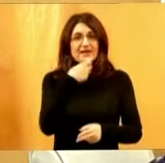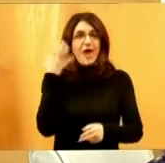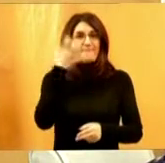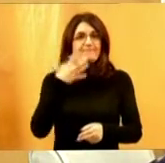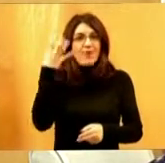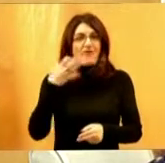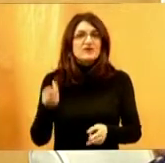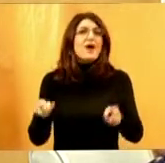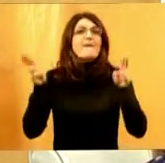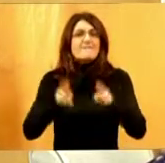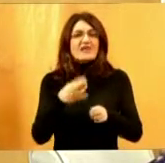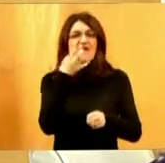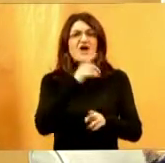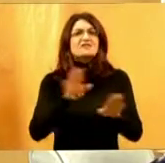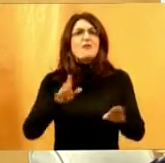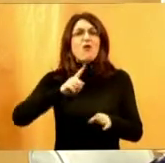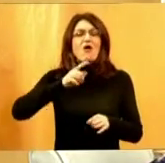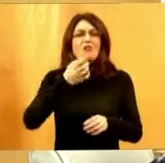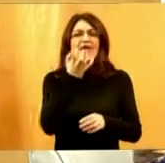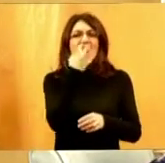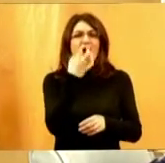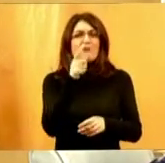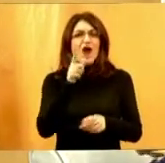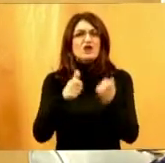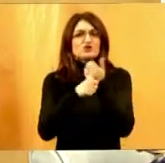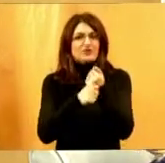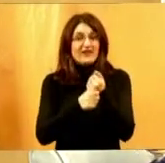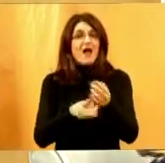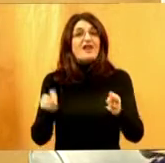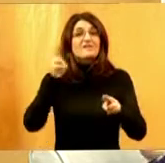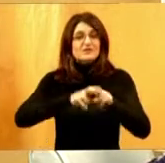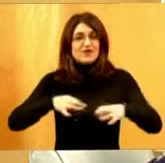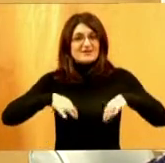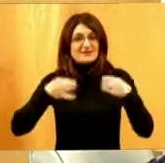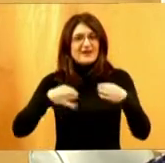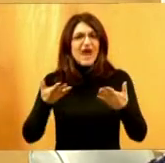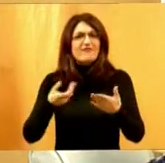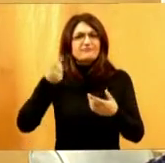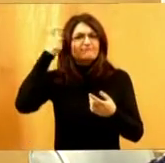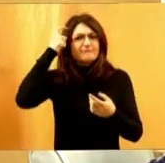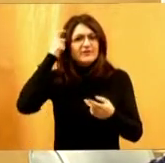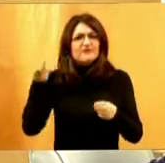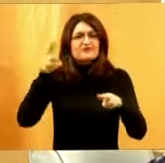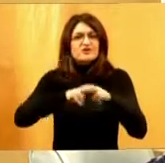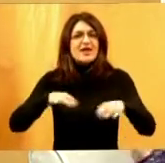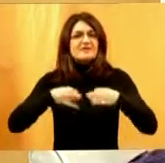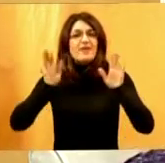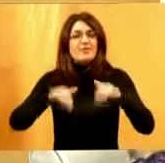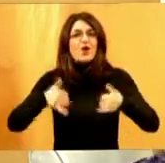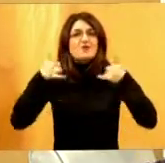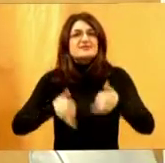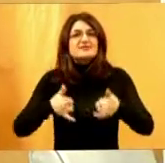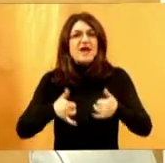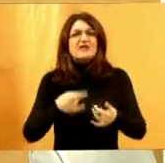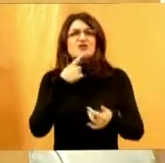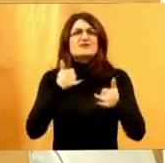manje su jeli voća, bila je to šljiva jabuka, ali su uvijek bili puno zdraviji nekako mentalno od nas koji se sad opterećujemo